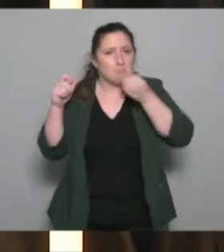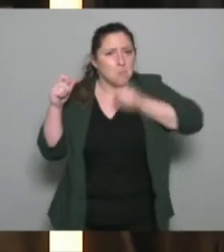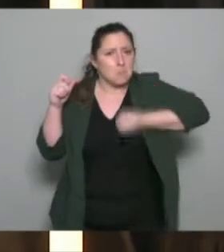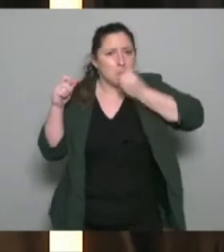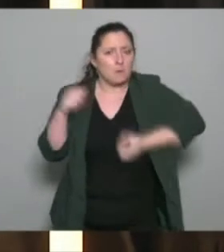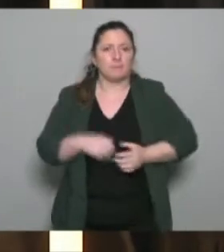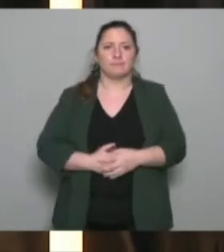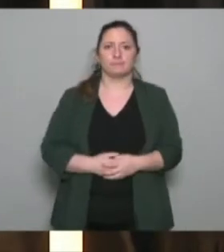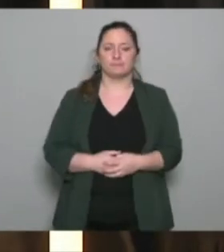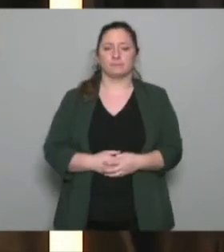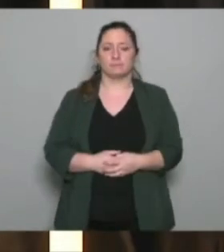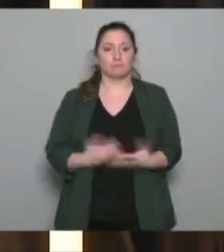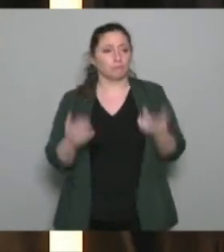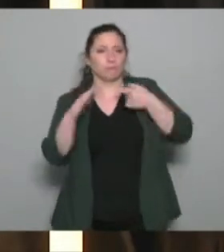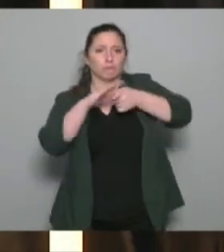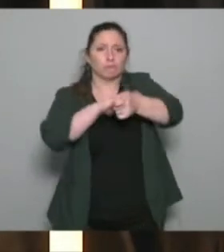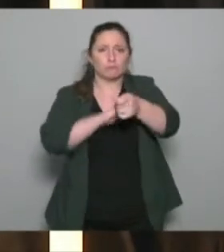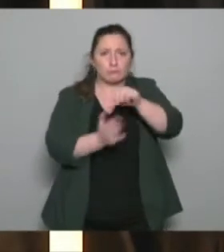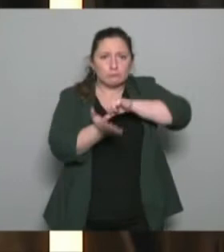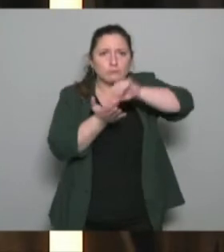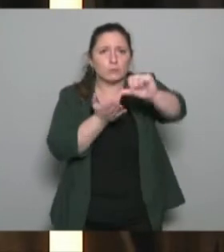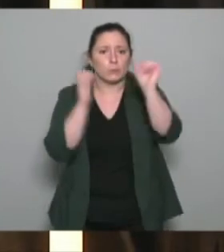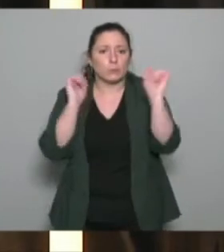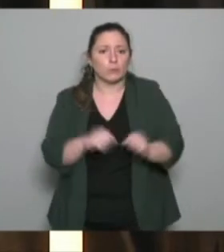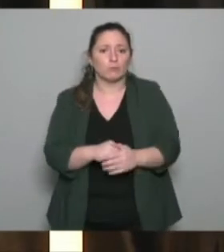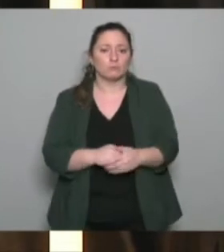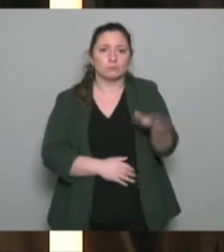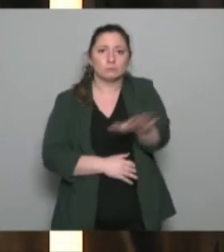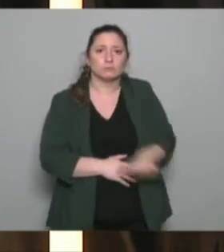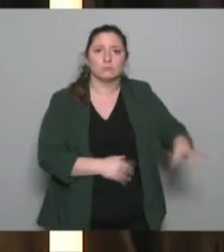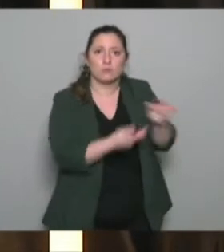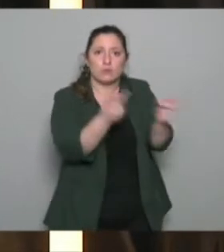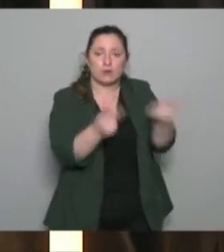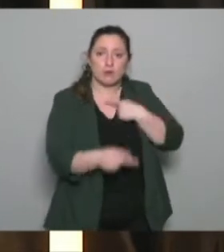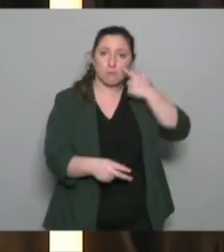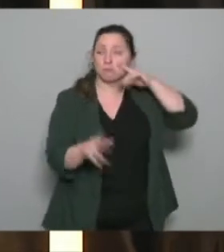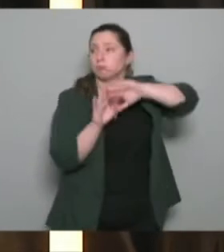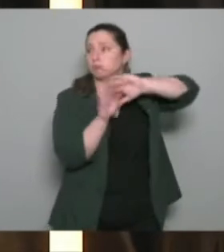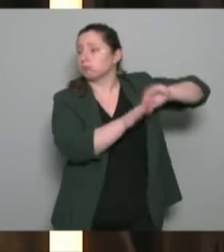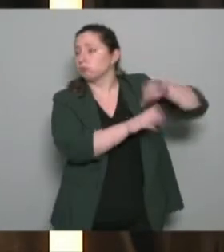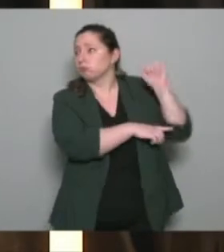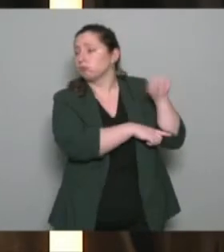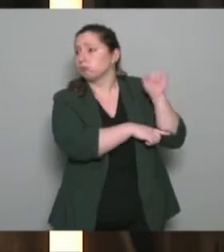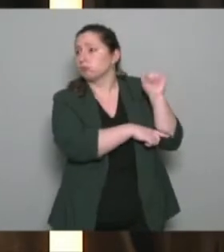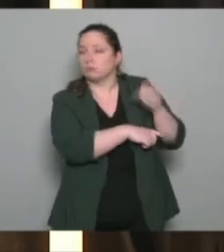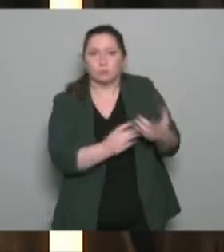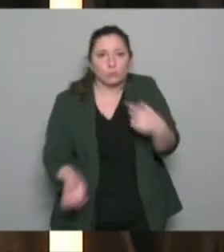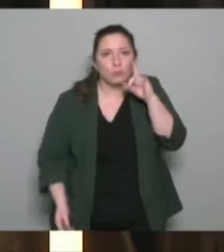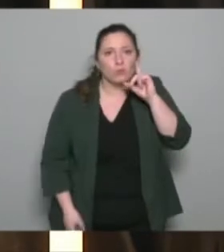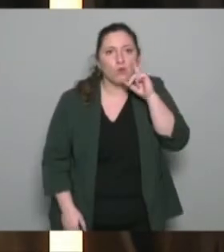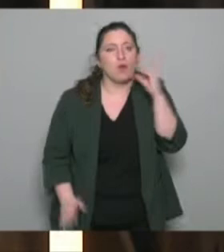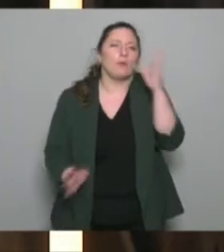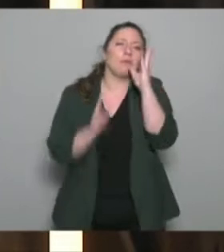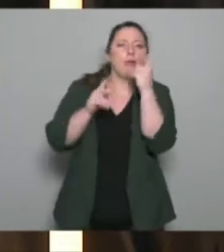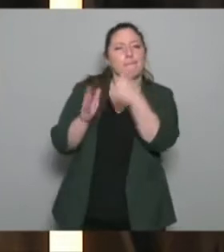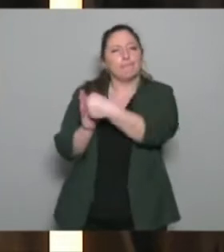pas de problème financier. Mais cela, est-ce qu'on s'en occupe ? Non. Alors, c'est peut-être parce qu'ils ne sont pas prioritaires,